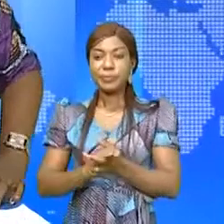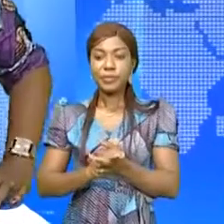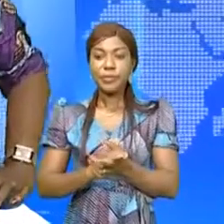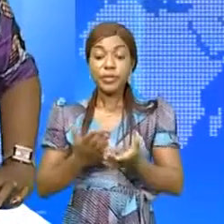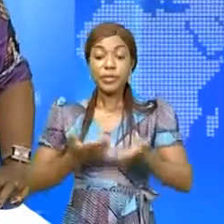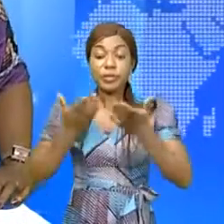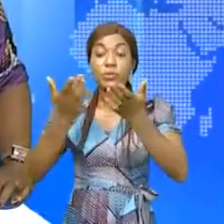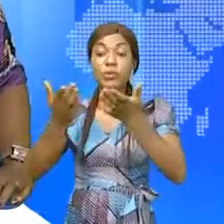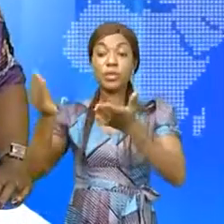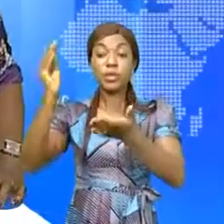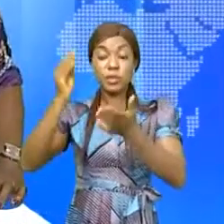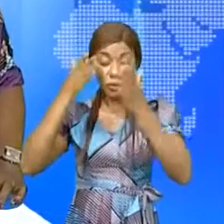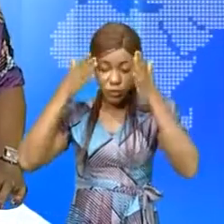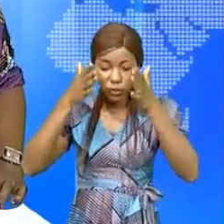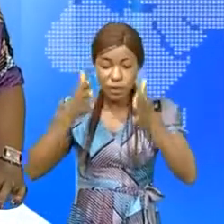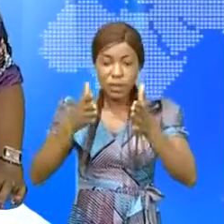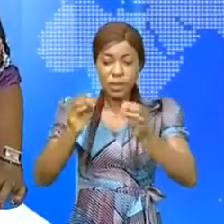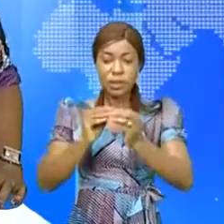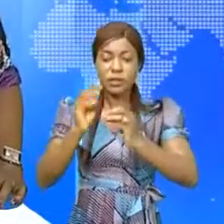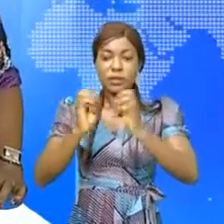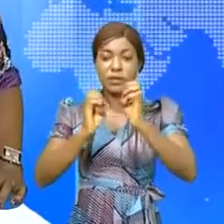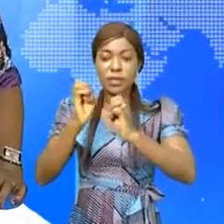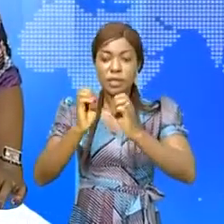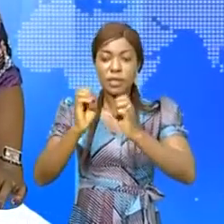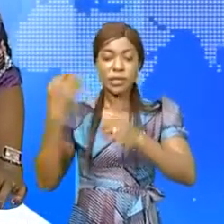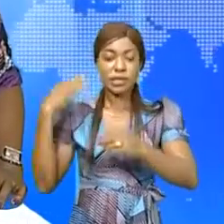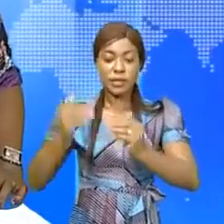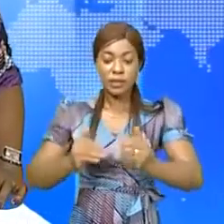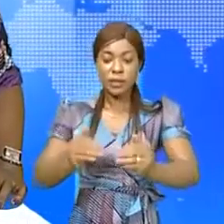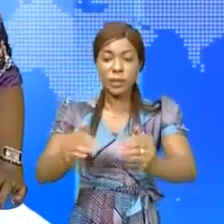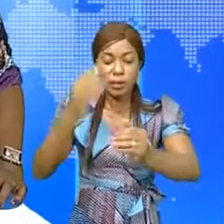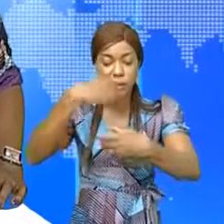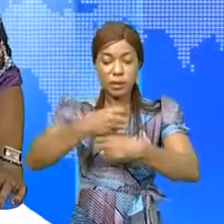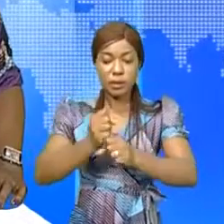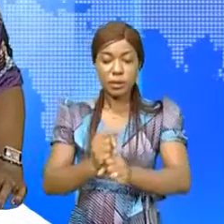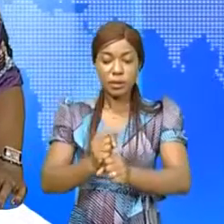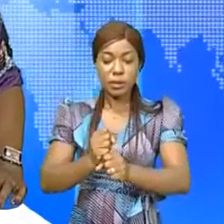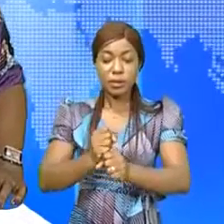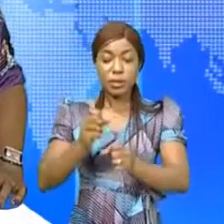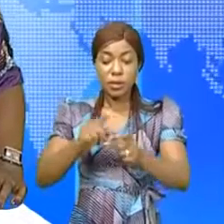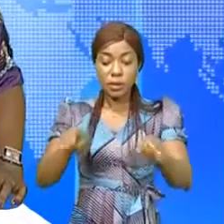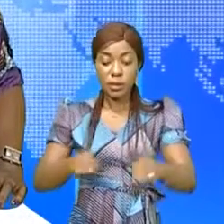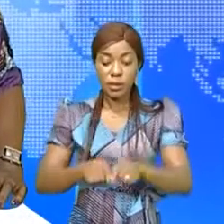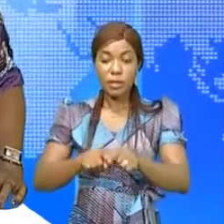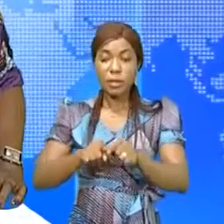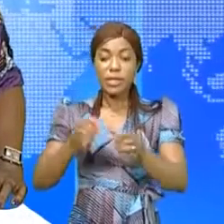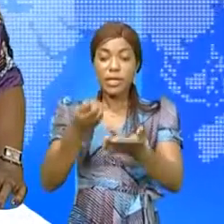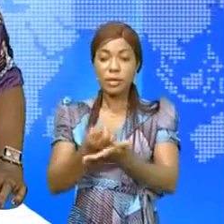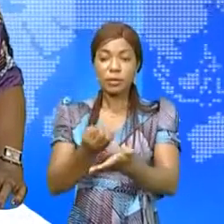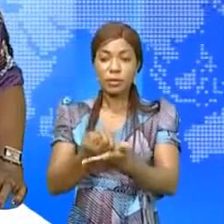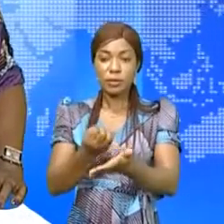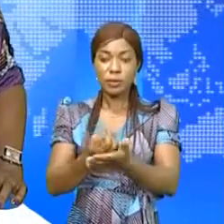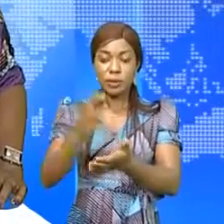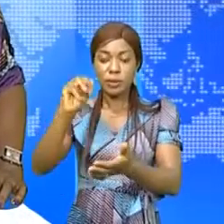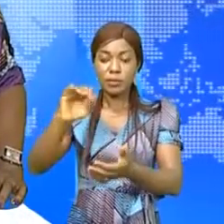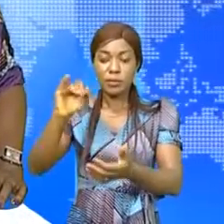propose de suivre à présent la réunion d'évaluation sur l'état d'avancement du processus de création de la zone économique spéciale de Milouna